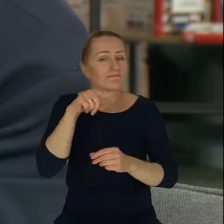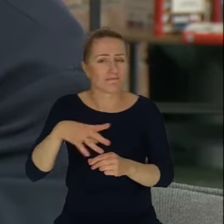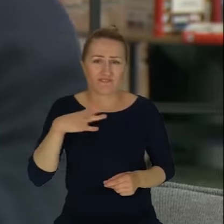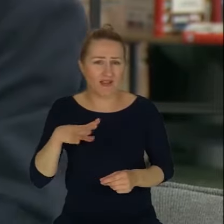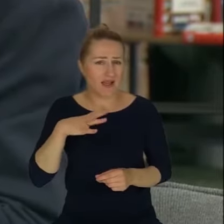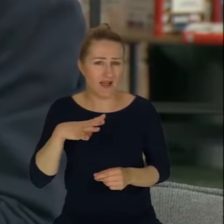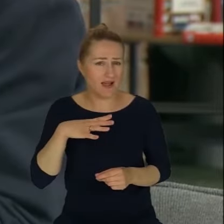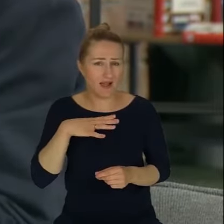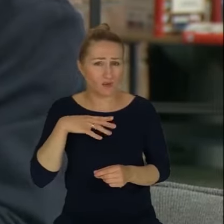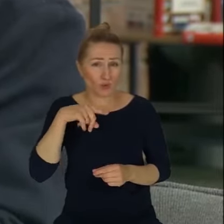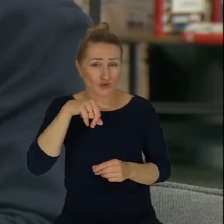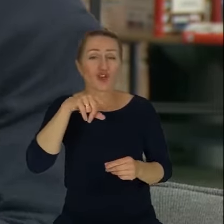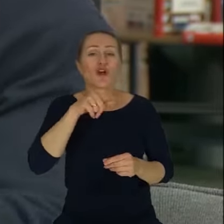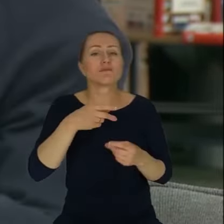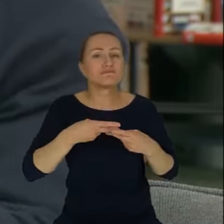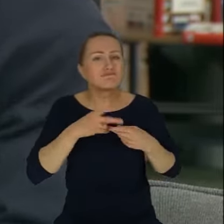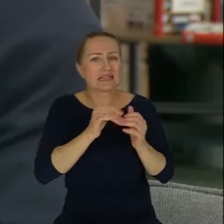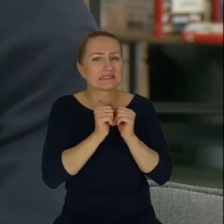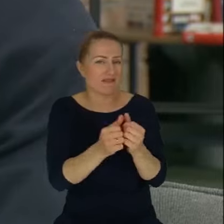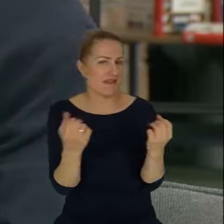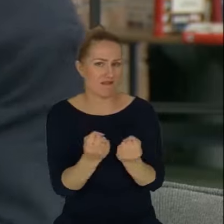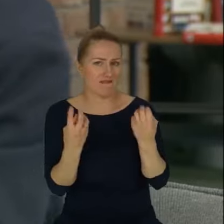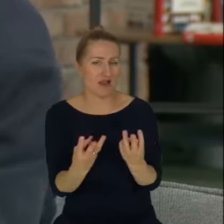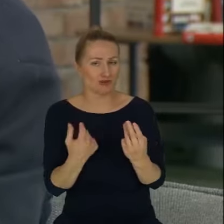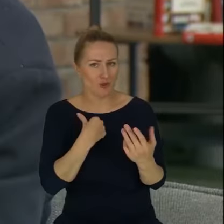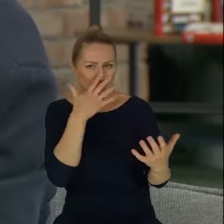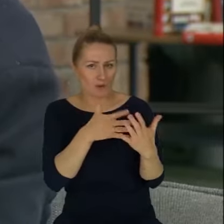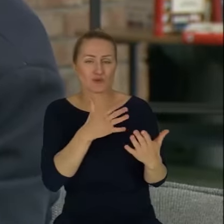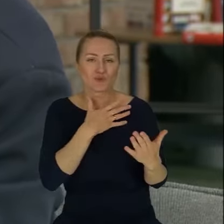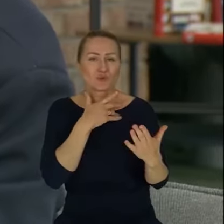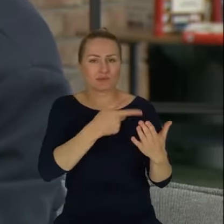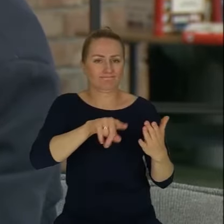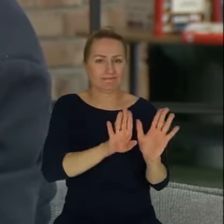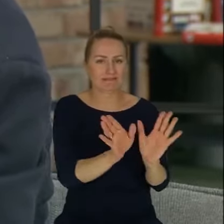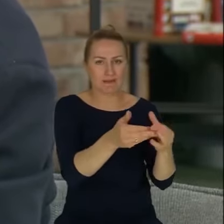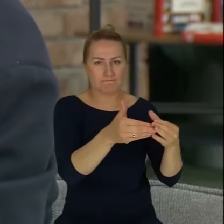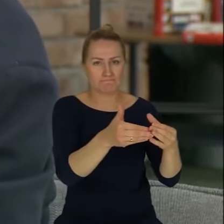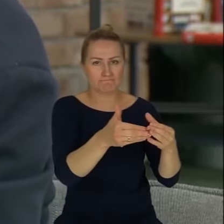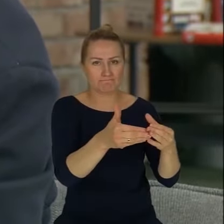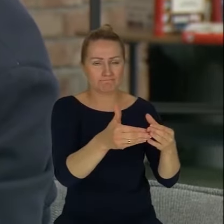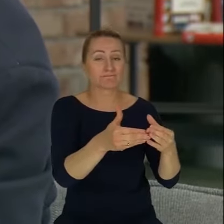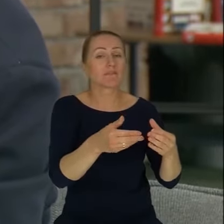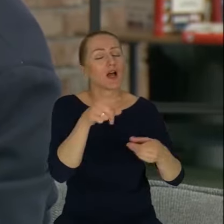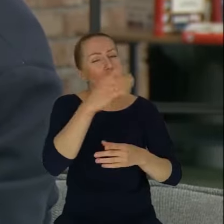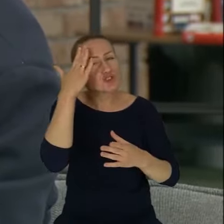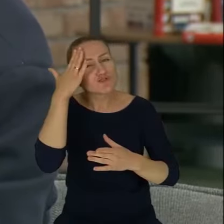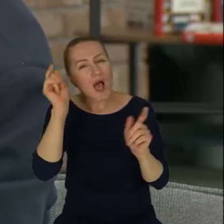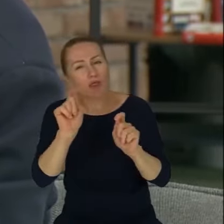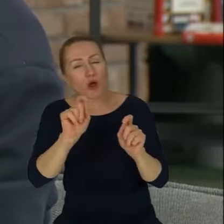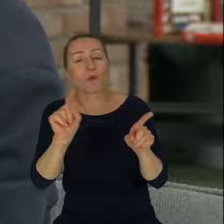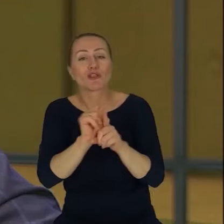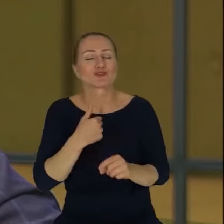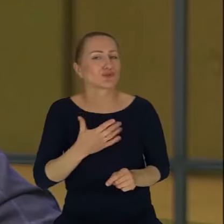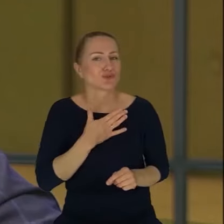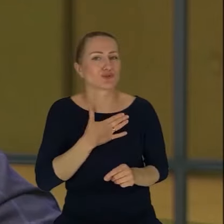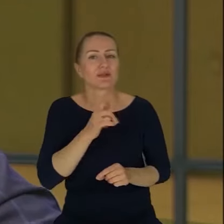rolę, nie? Tak to oceniam i to jest trochę takie koło zamknięte, ale uświadamianie sobie tego, wydaje mi się, że ta dezinformacja, my o tym tak często